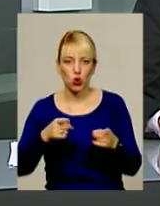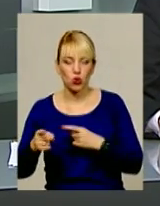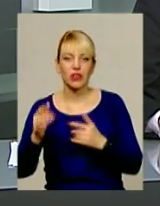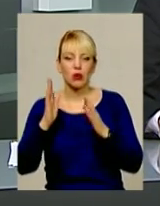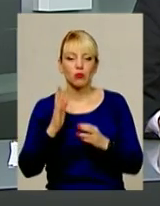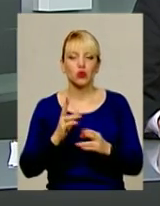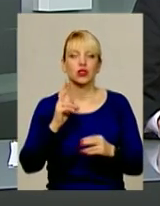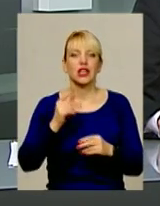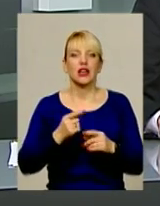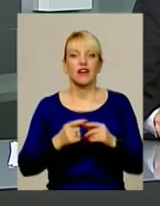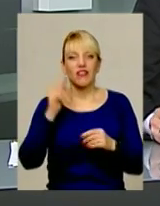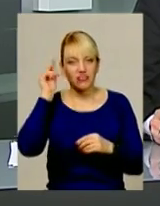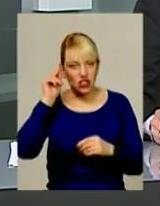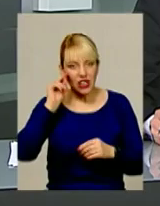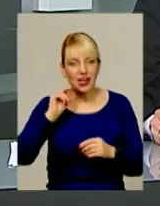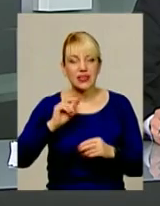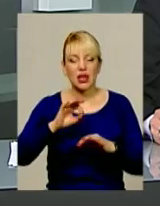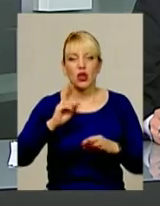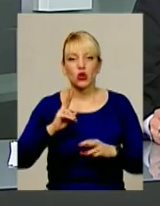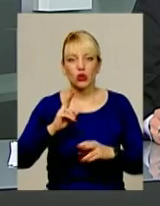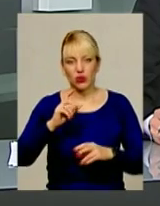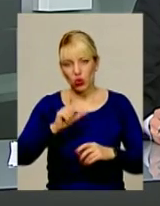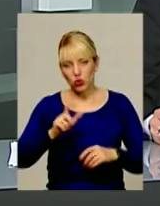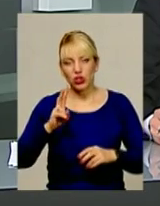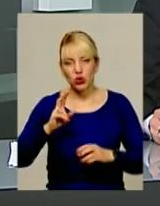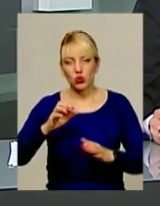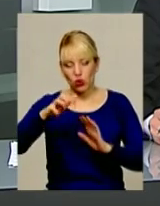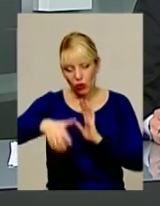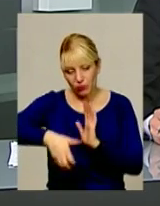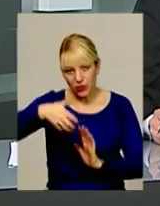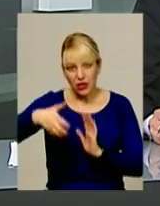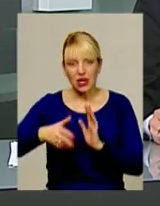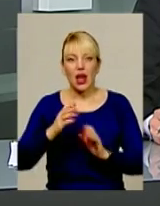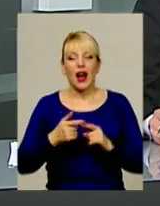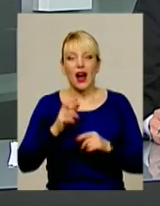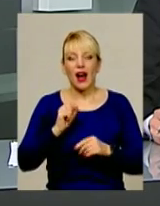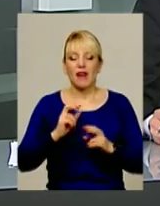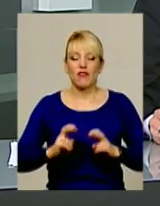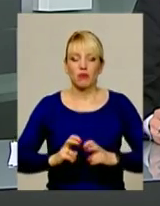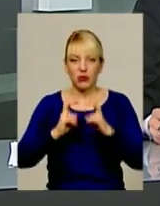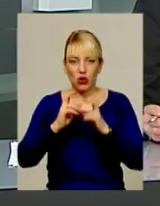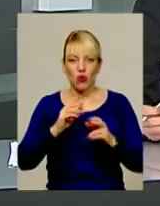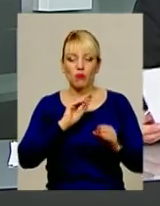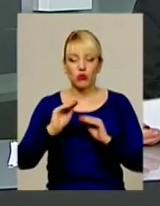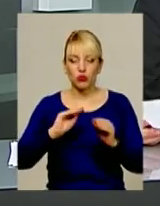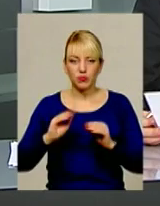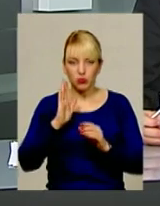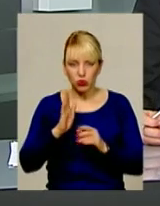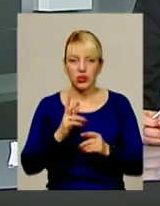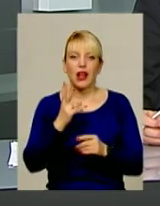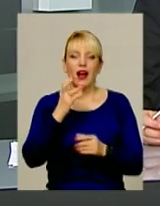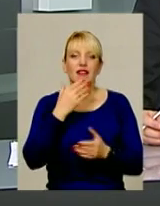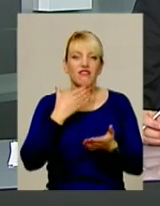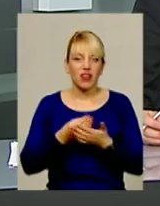будуватимуть шахту. А ось фірма, яка змонтує ліфт, вже проєктує кабіну. Але за власні кошти, бо волонтери досі не зібрали